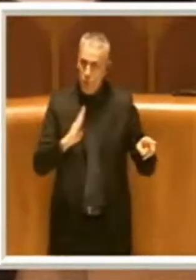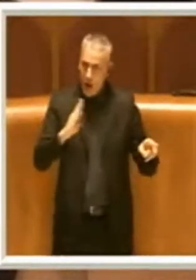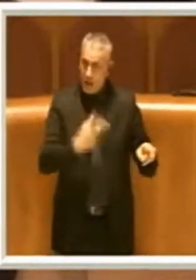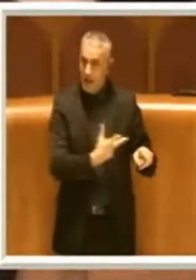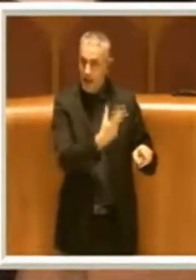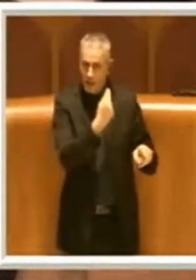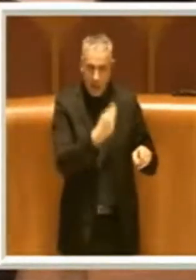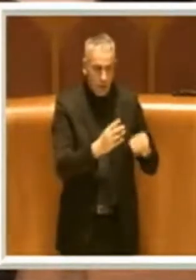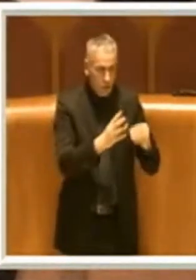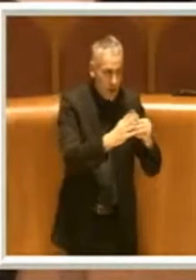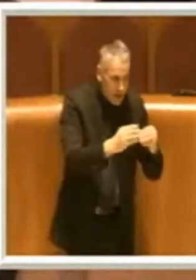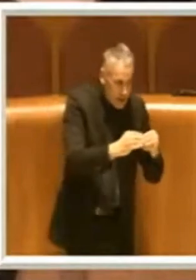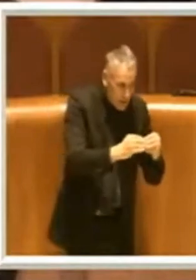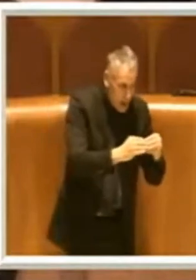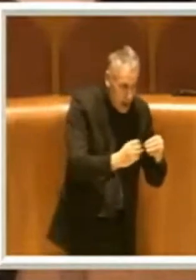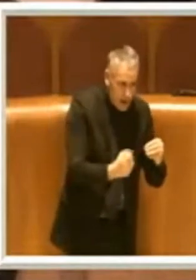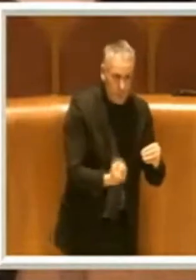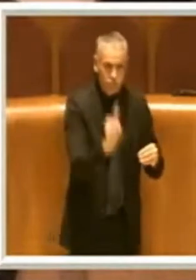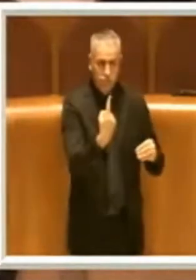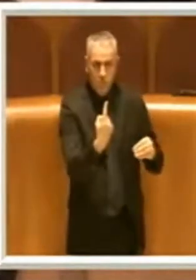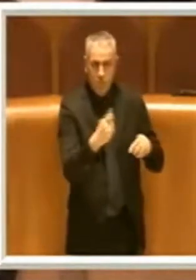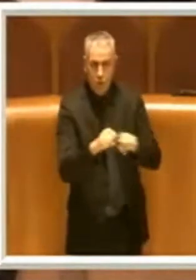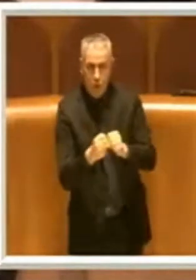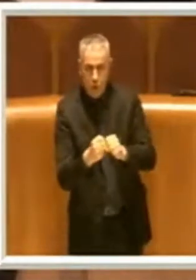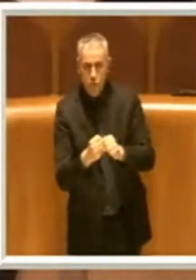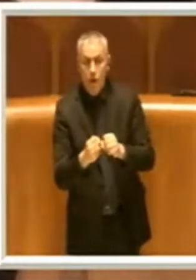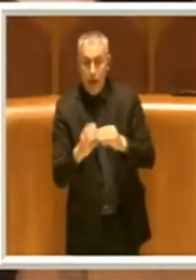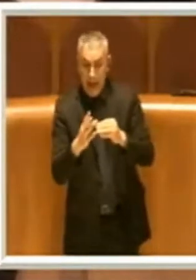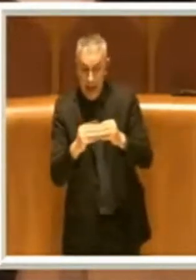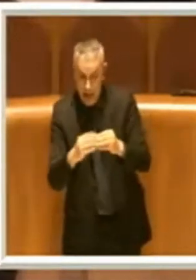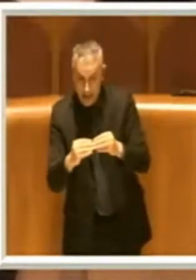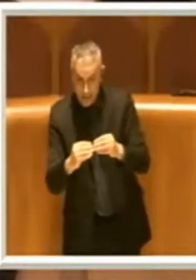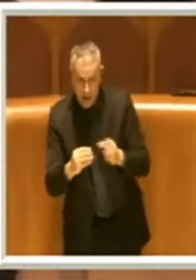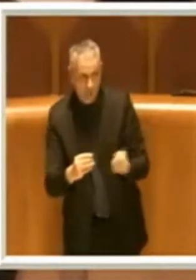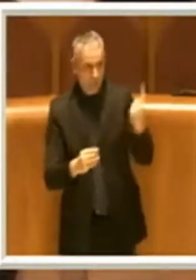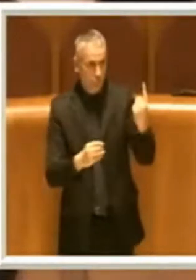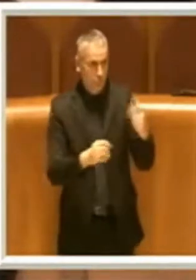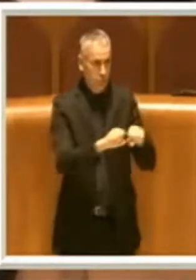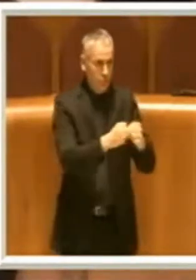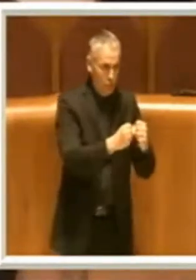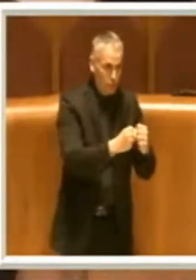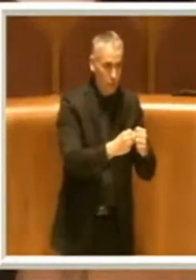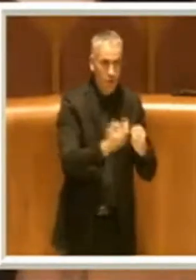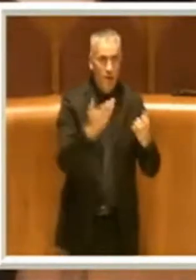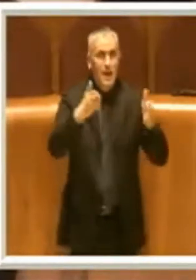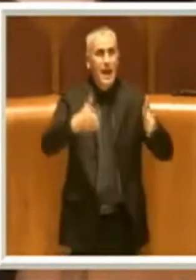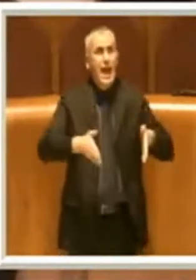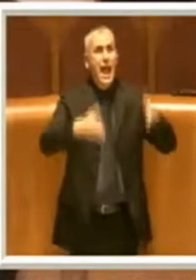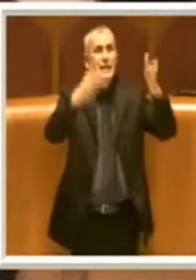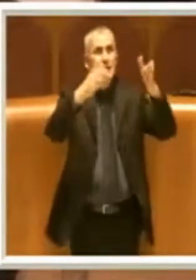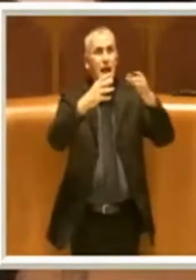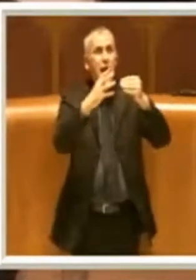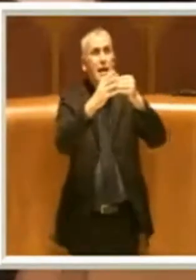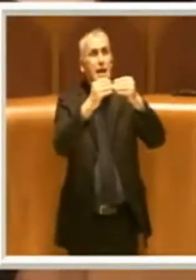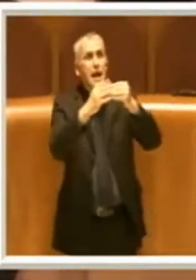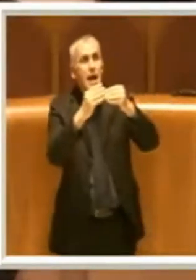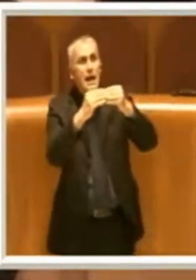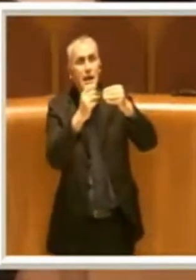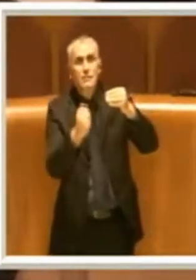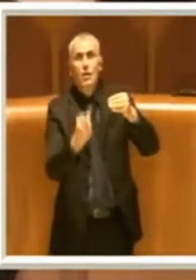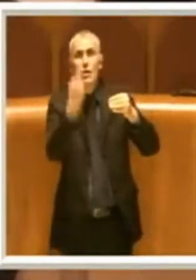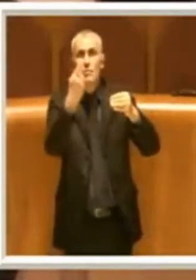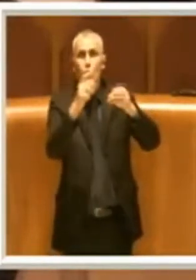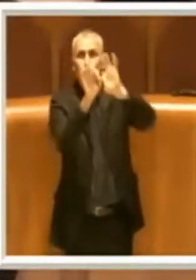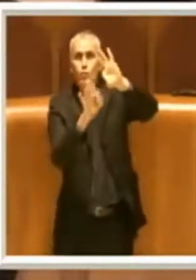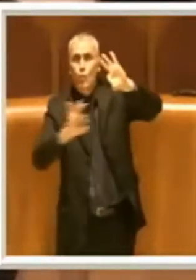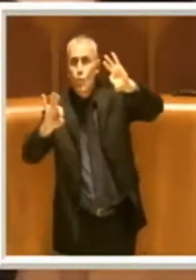rompe un'altra, si rompe una tubatura e si aggiusta il bruciatore, si aggiusta il bruciatore e si rompe la caldaglia, si rompe la caldaglia e si